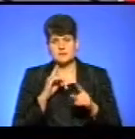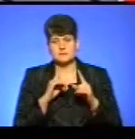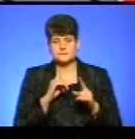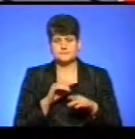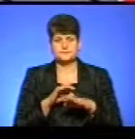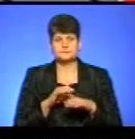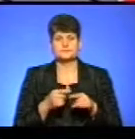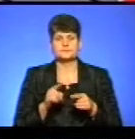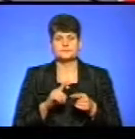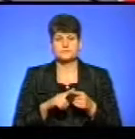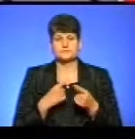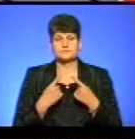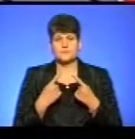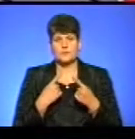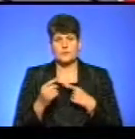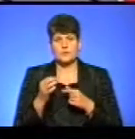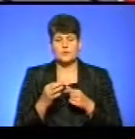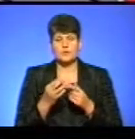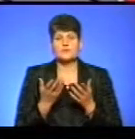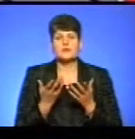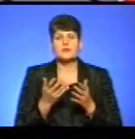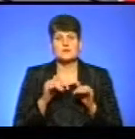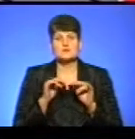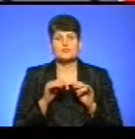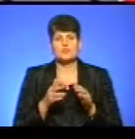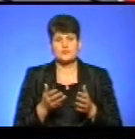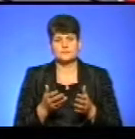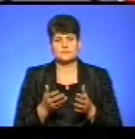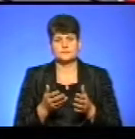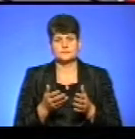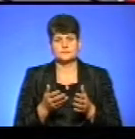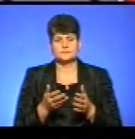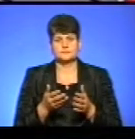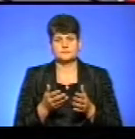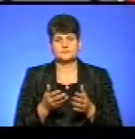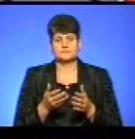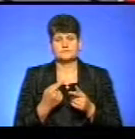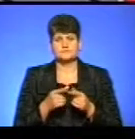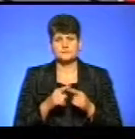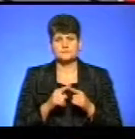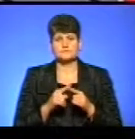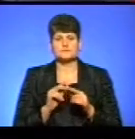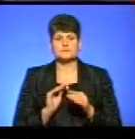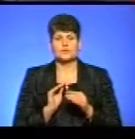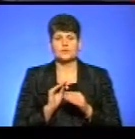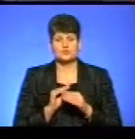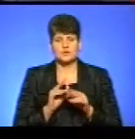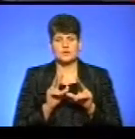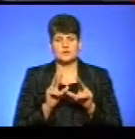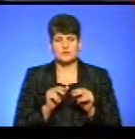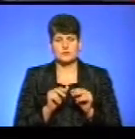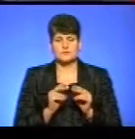ця розмова про те, в який спосіб Контроль поселити, так? Додатково гарантувати безпеку від